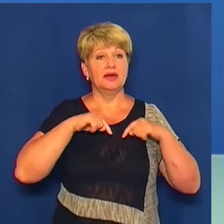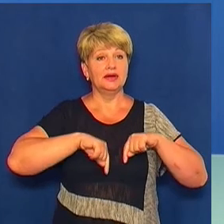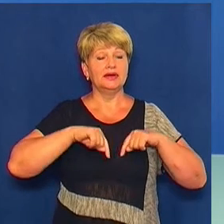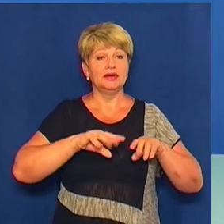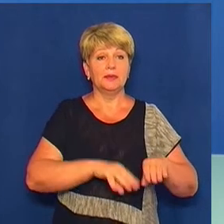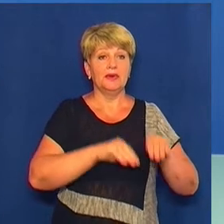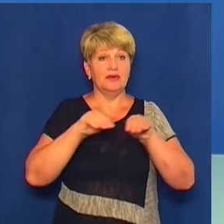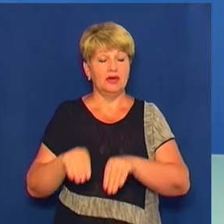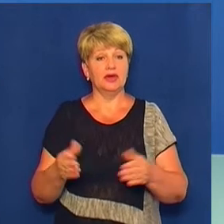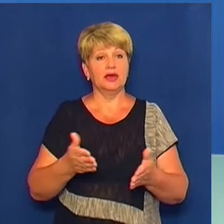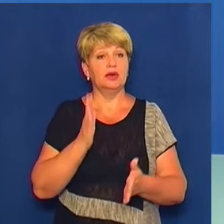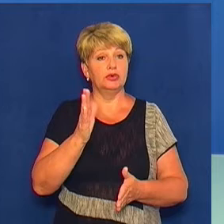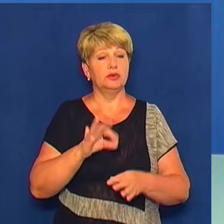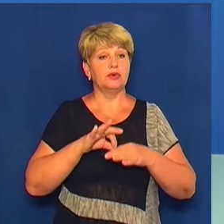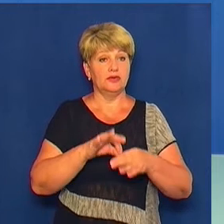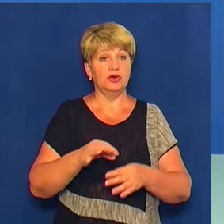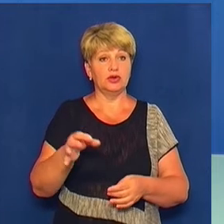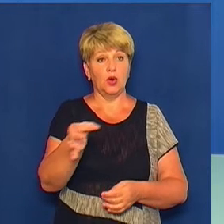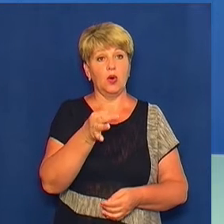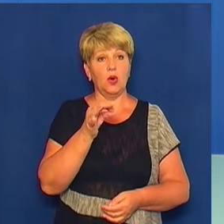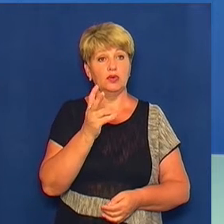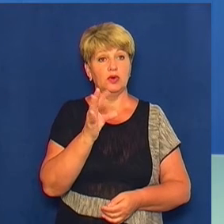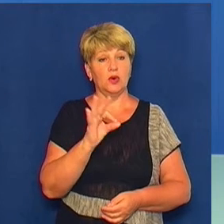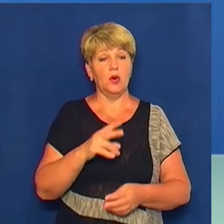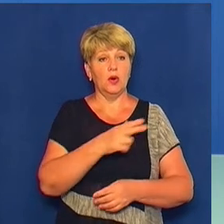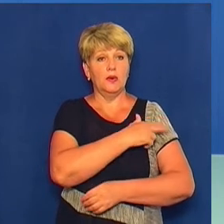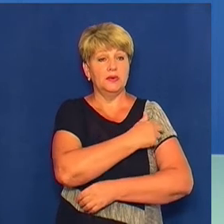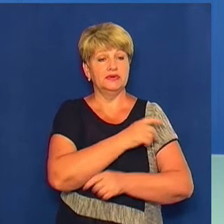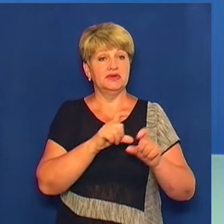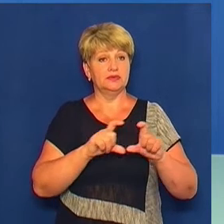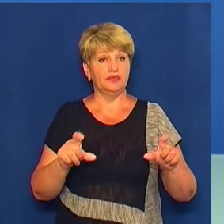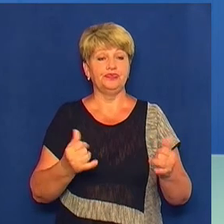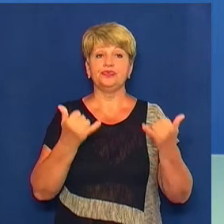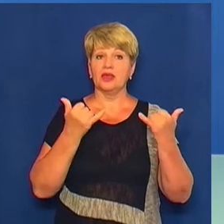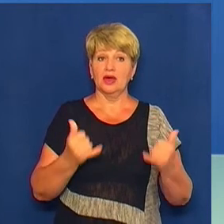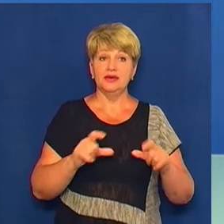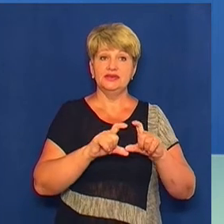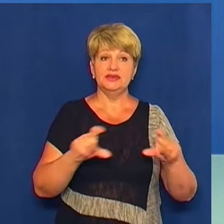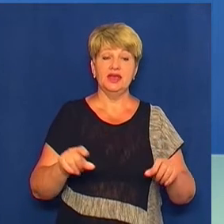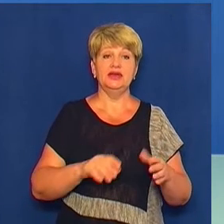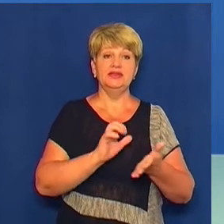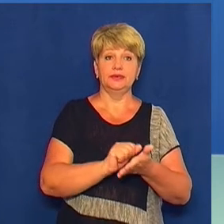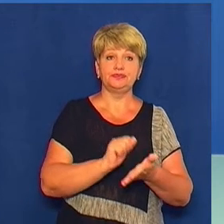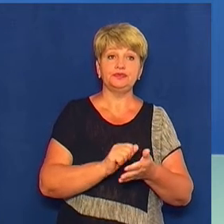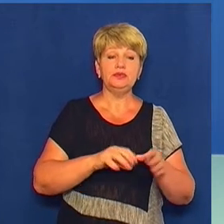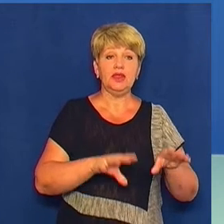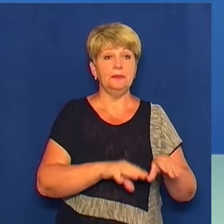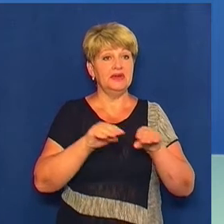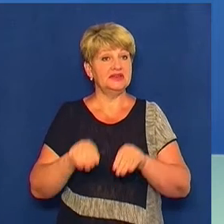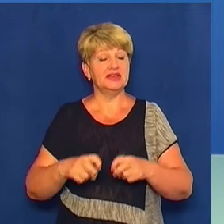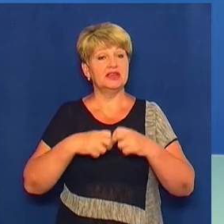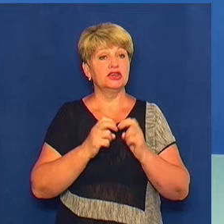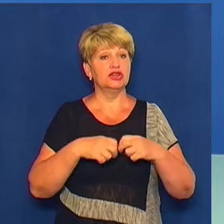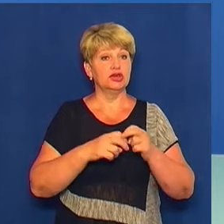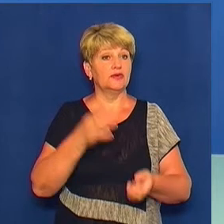проводитимуть в обласному онкодиспансері, додав заступник міністра. Нині у закладі займається пересадкою кісткового мозку. З